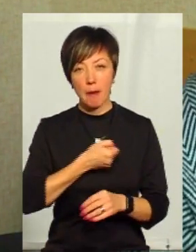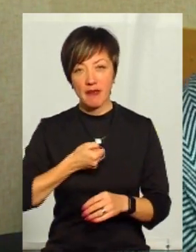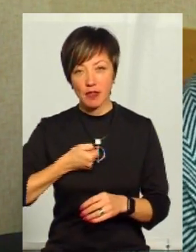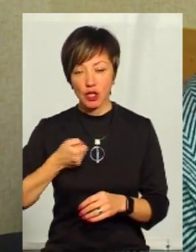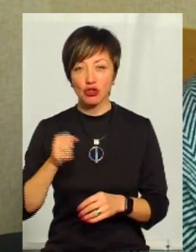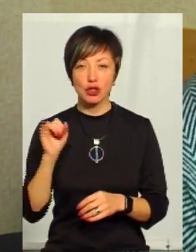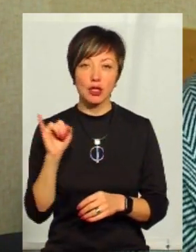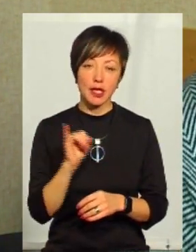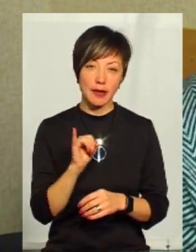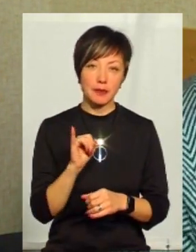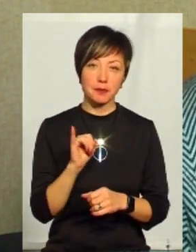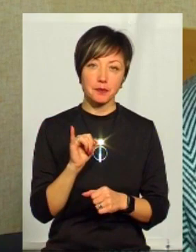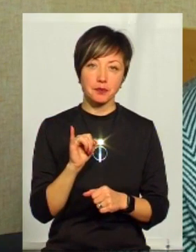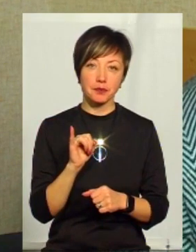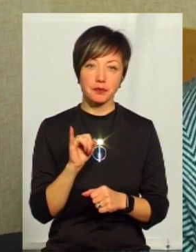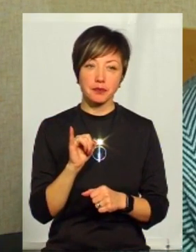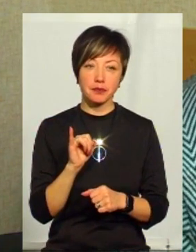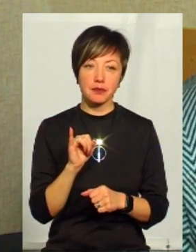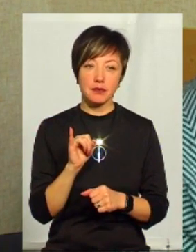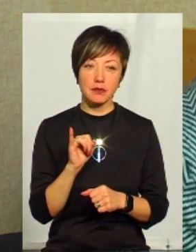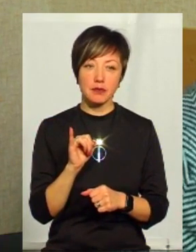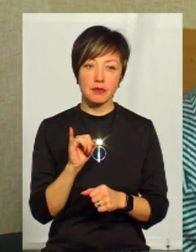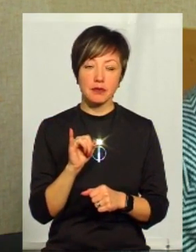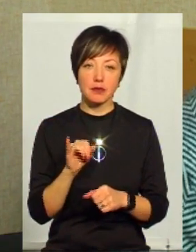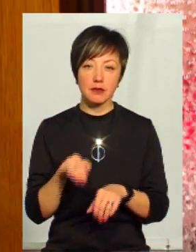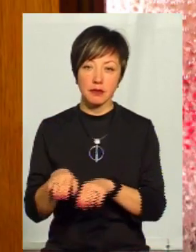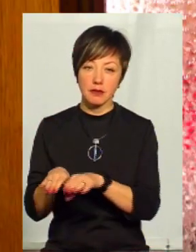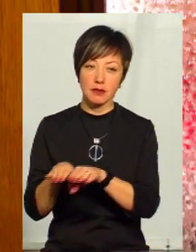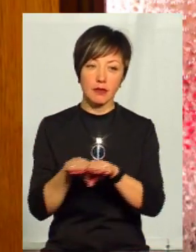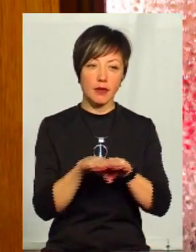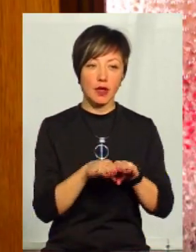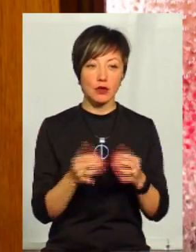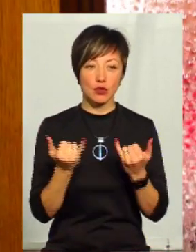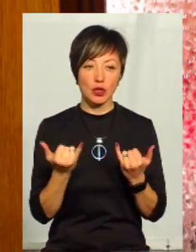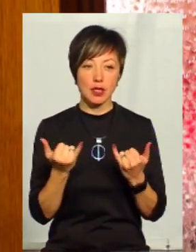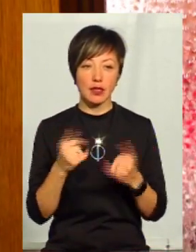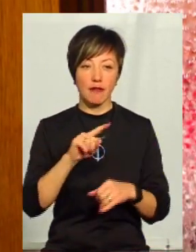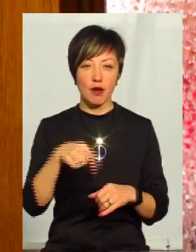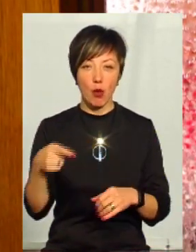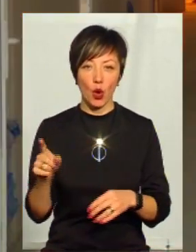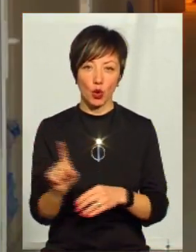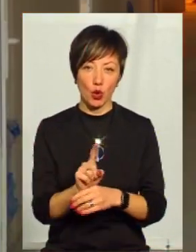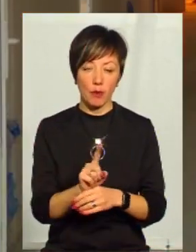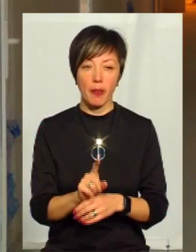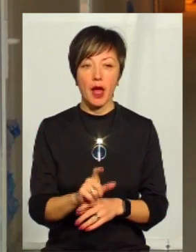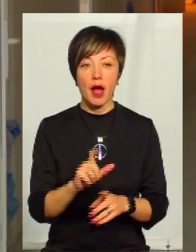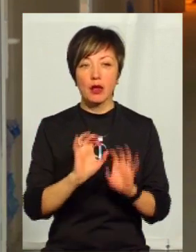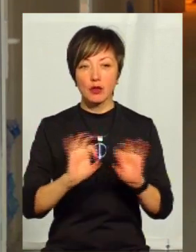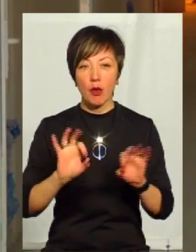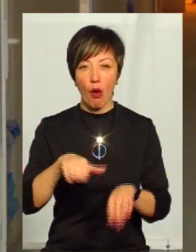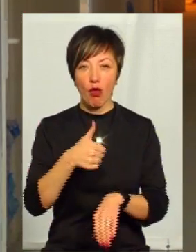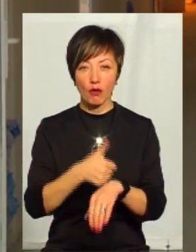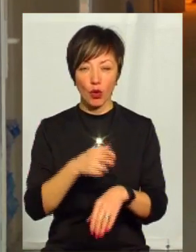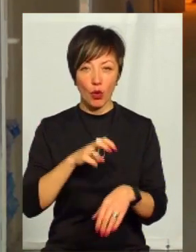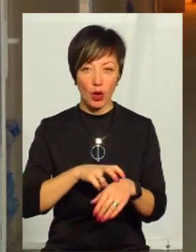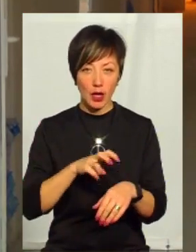І приводиться все до сучасних вимог, до сучасних норм. За словами головного лікаря-диспансеру